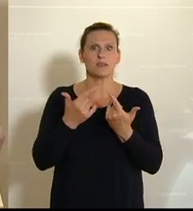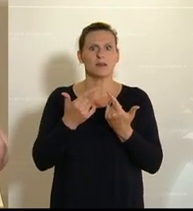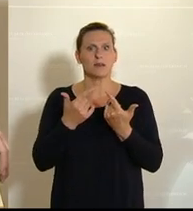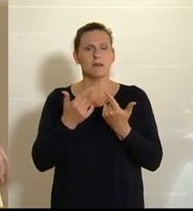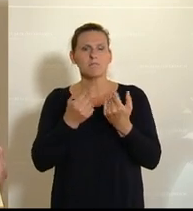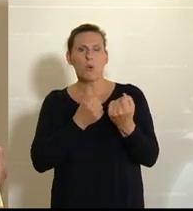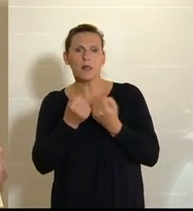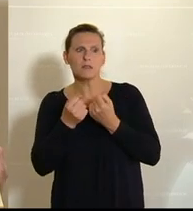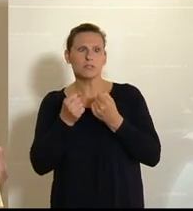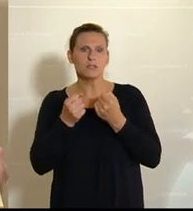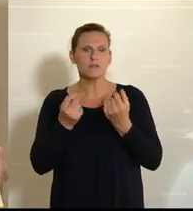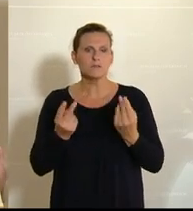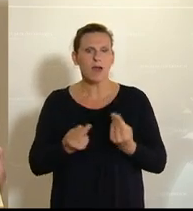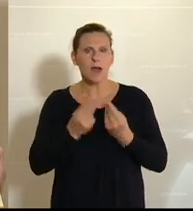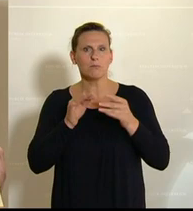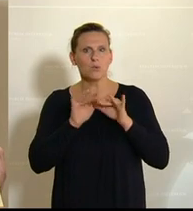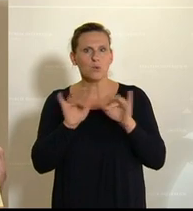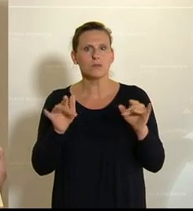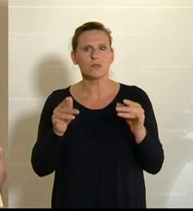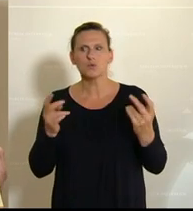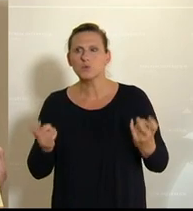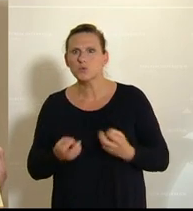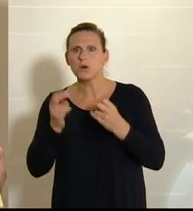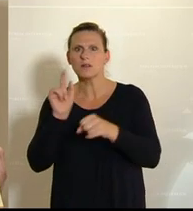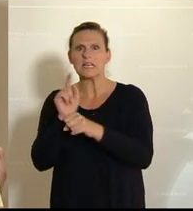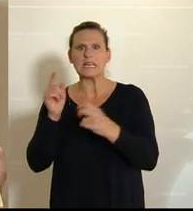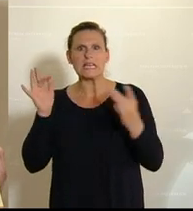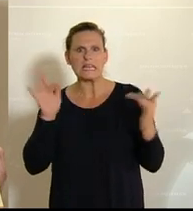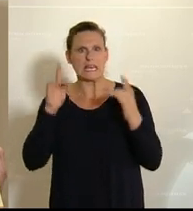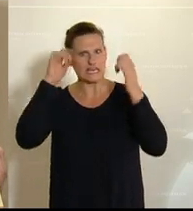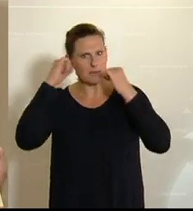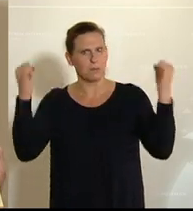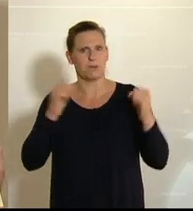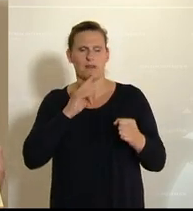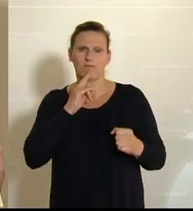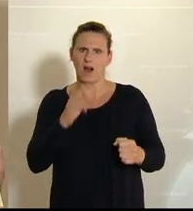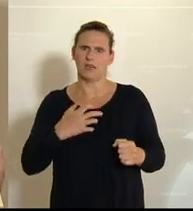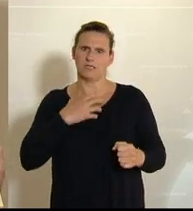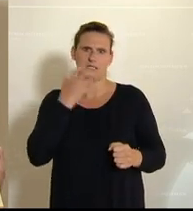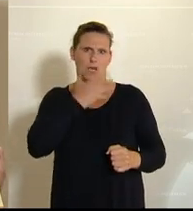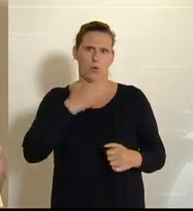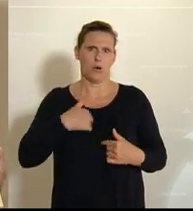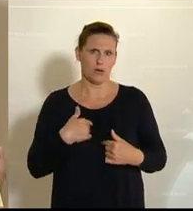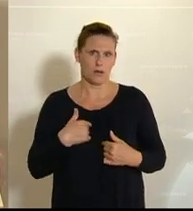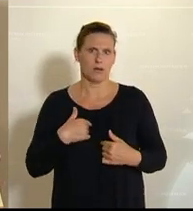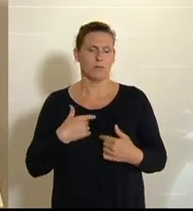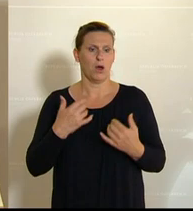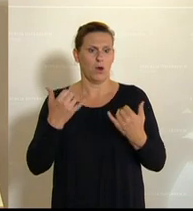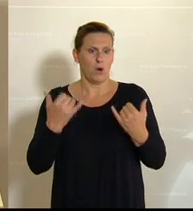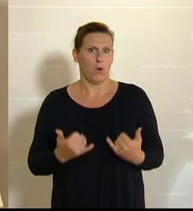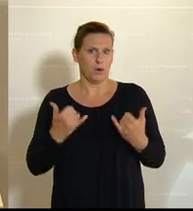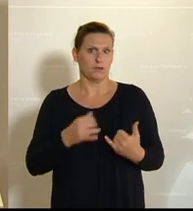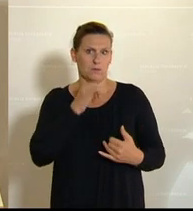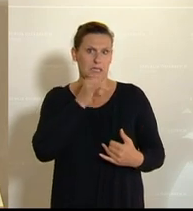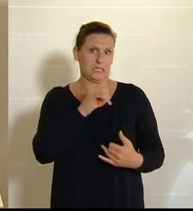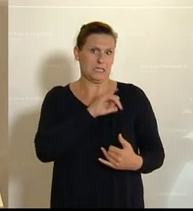Klagemöglichkeiten gegen die Republik zu suchen, stoßen wir wirklich sauer auf. Aber nachdem das Virus keine Zustelladresse hat, scheint es für viele der